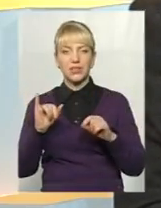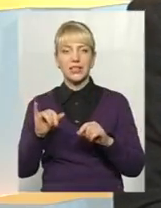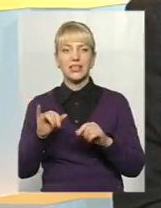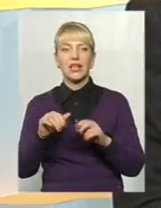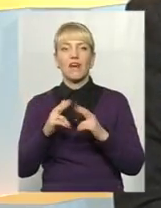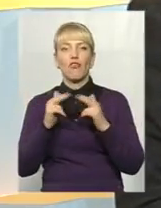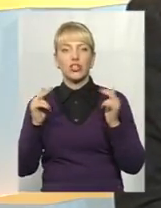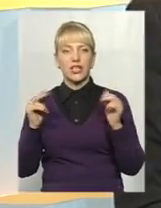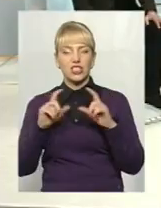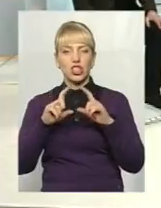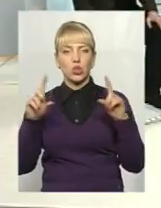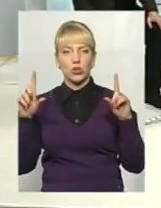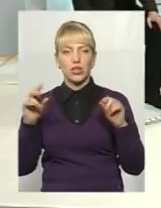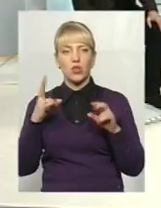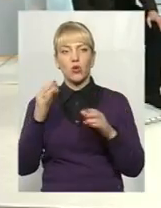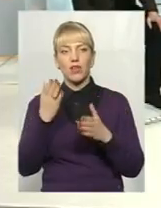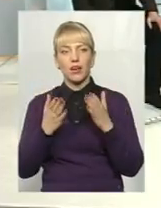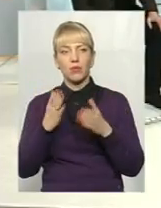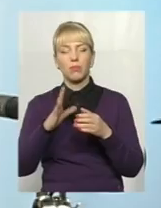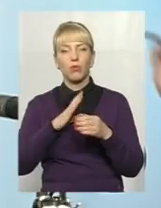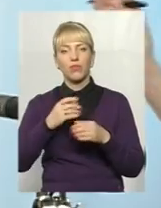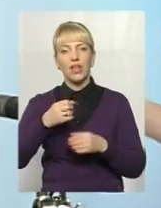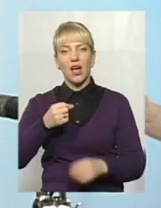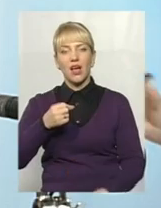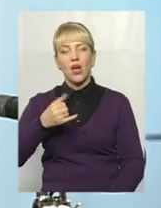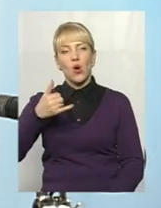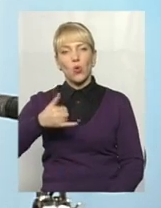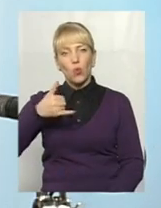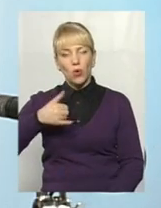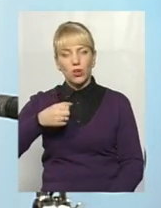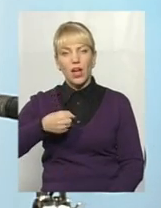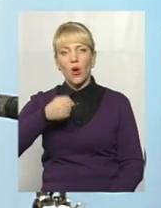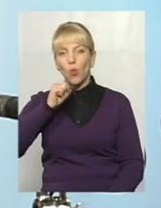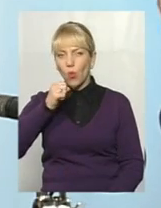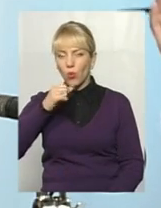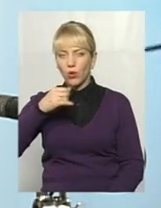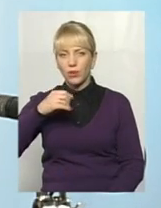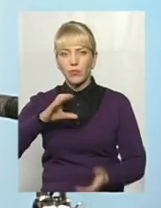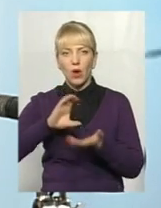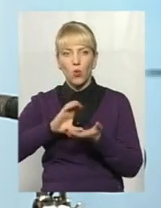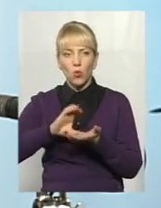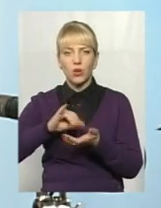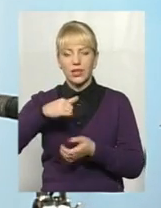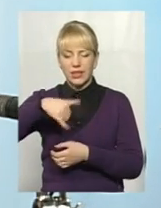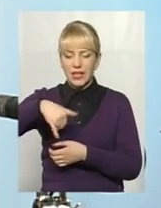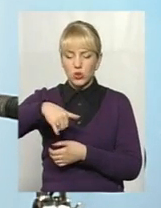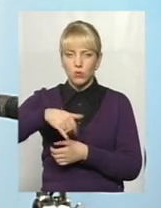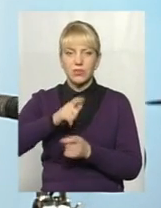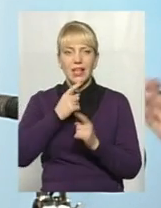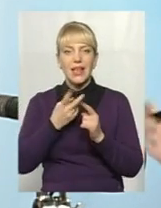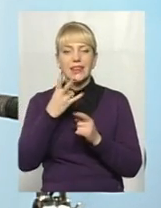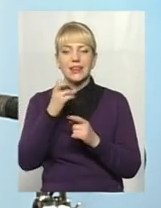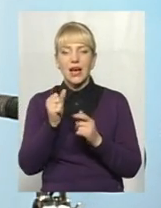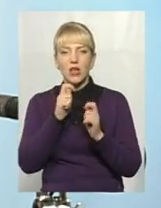І зрозуміло ми це використовуємо. Але якби він був на кухлику, якби він був на сумці, якби він був на отому сувенірі,